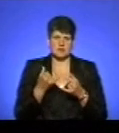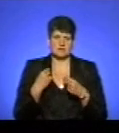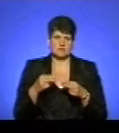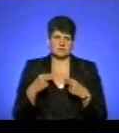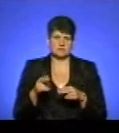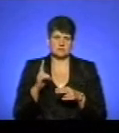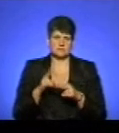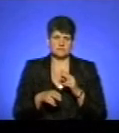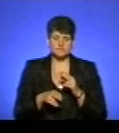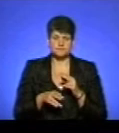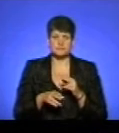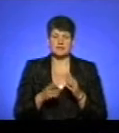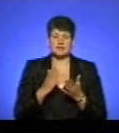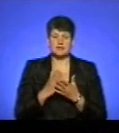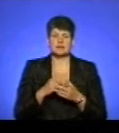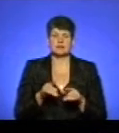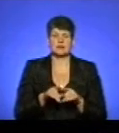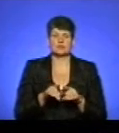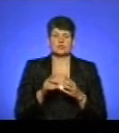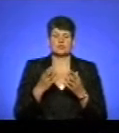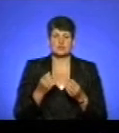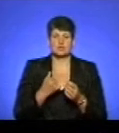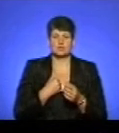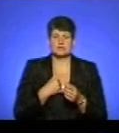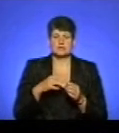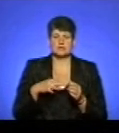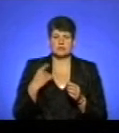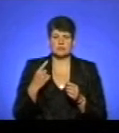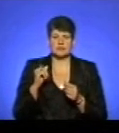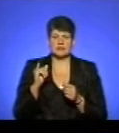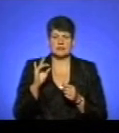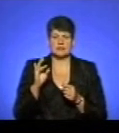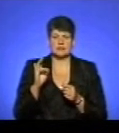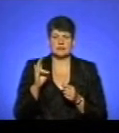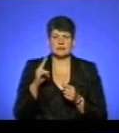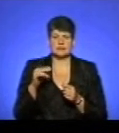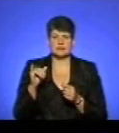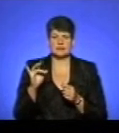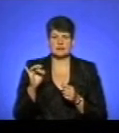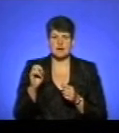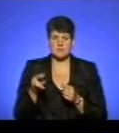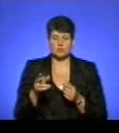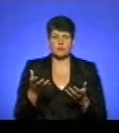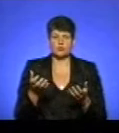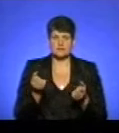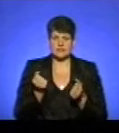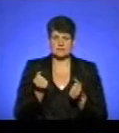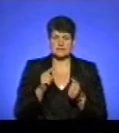час. Є ще також в нас на території області вакцина Індіараб, яку ми отримали,